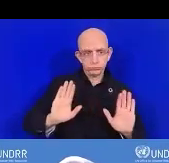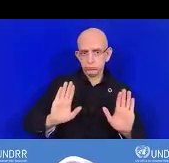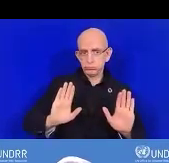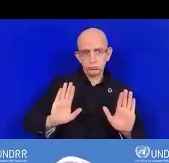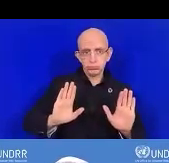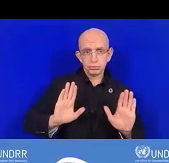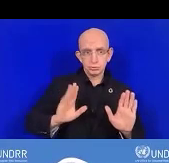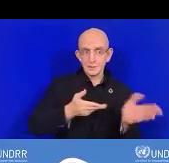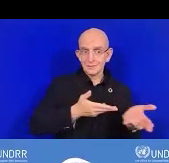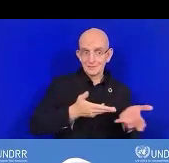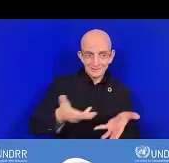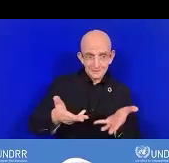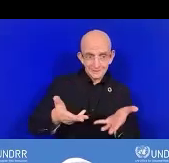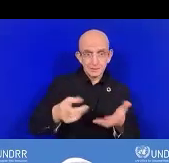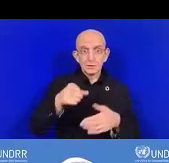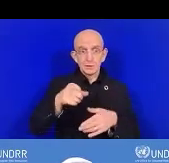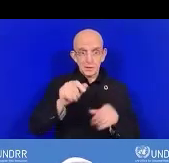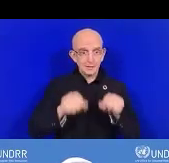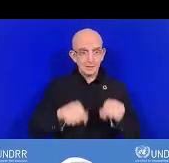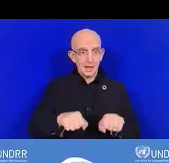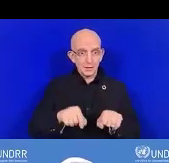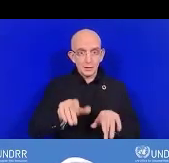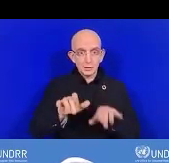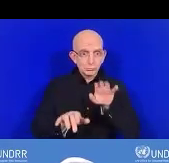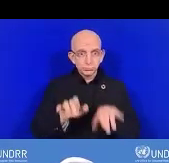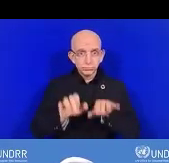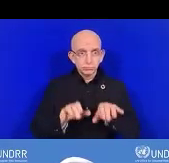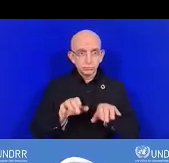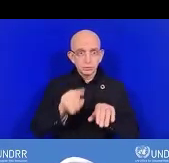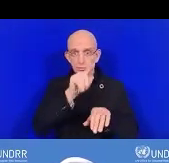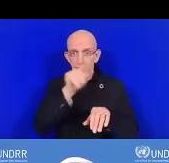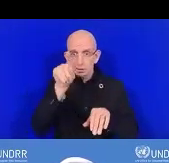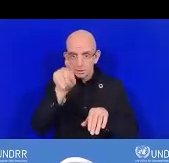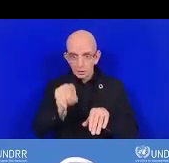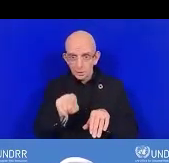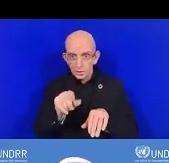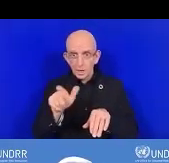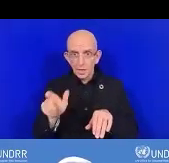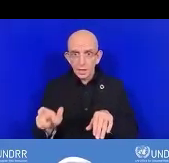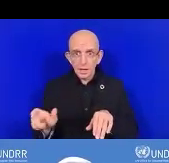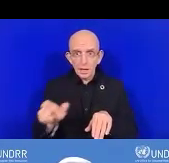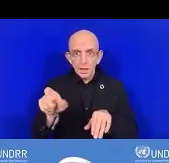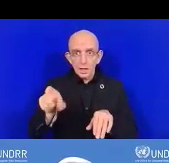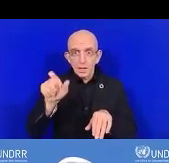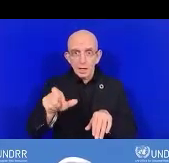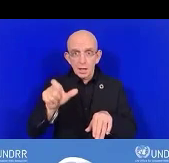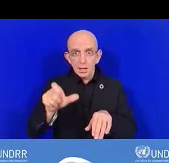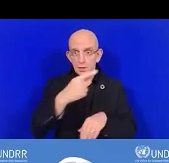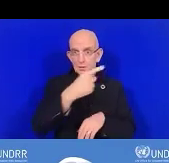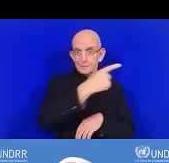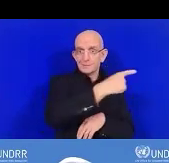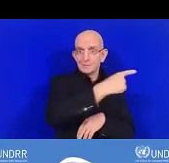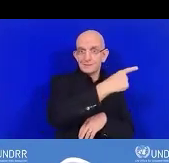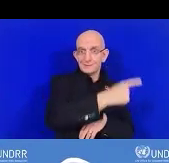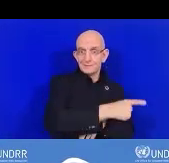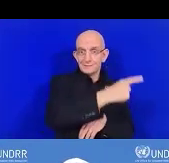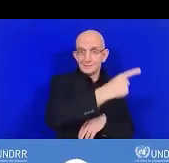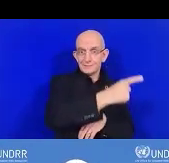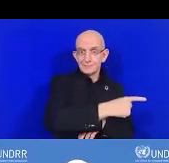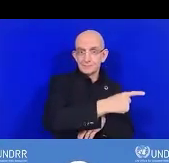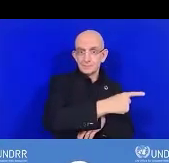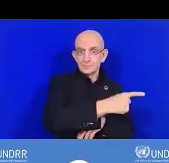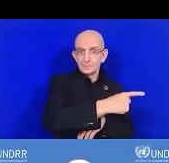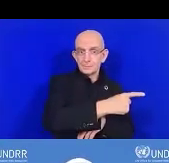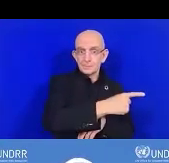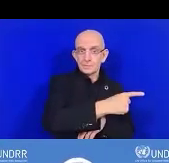essentiels, comme vous avez ici dans le sémisècle, qui commence avec essentiel 1 jusqu'au essentiel